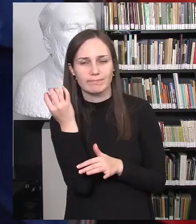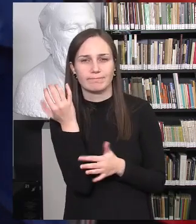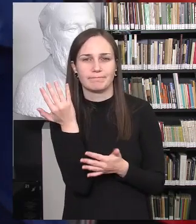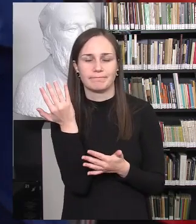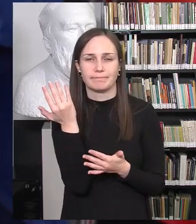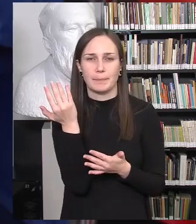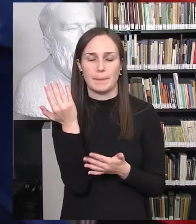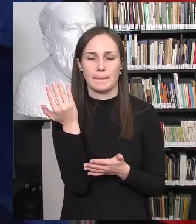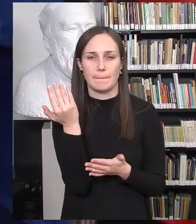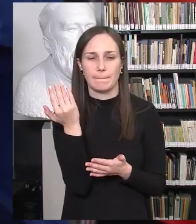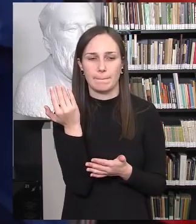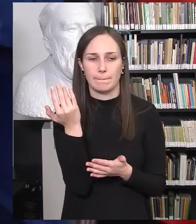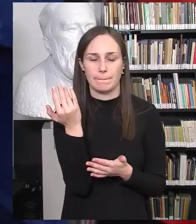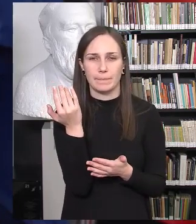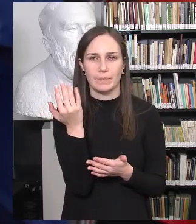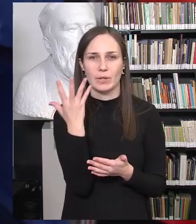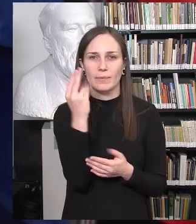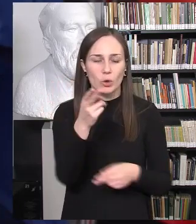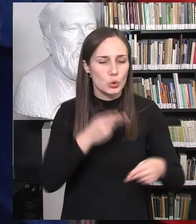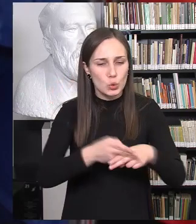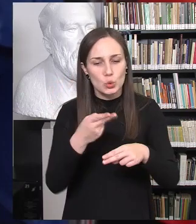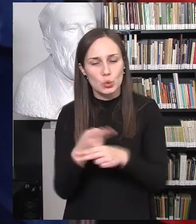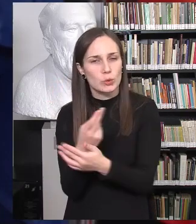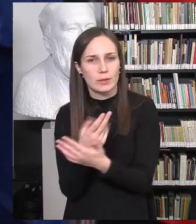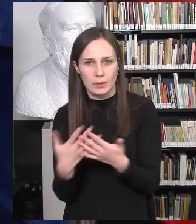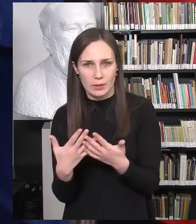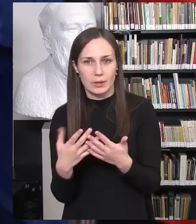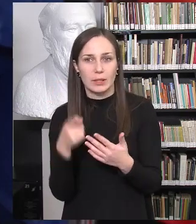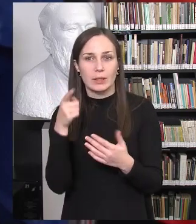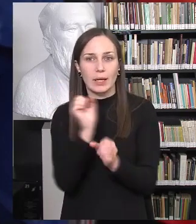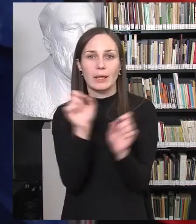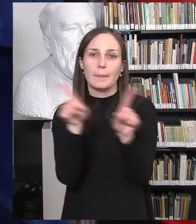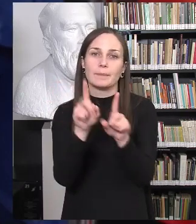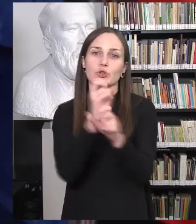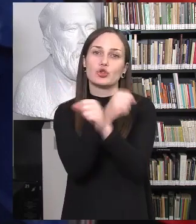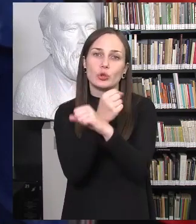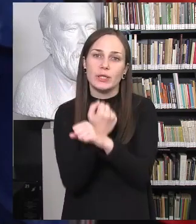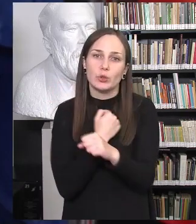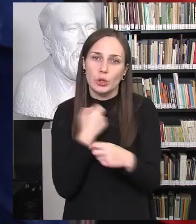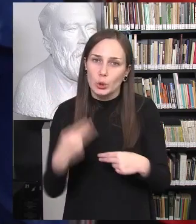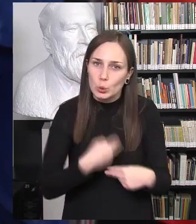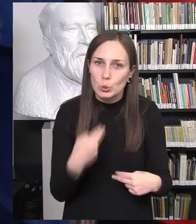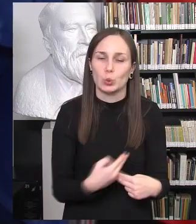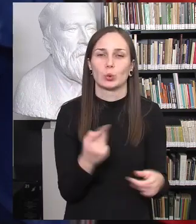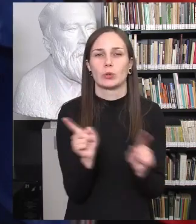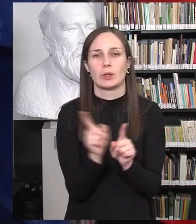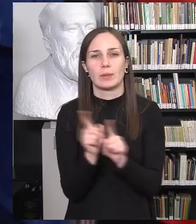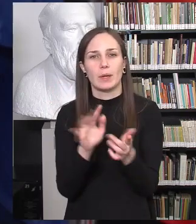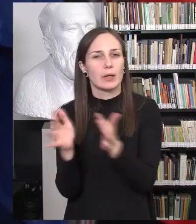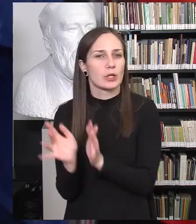trukdžių. Na, trukdo mums tą žodyną mokyklose turėti, trukdo turėti kažkokią